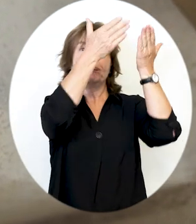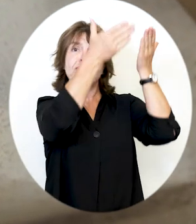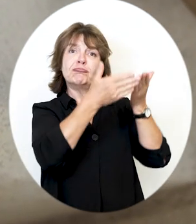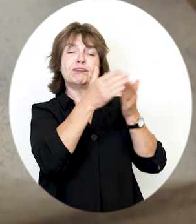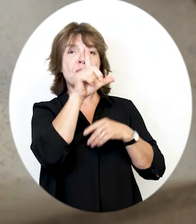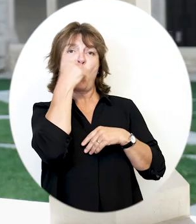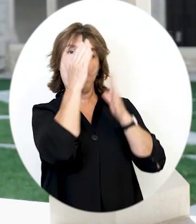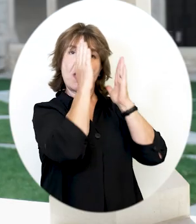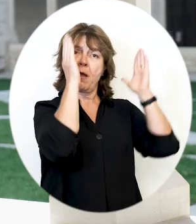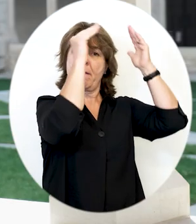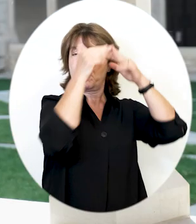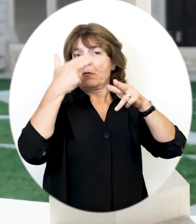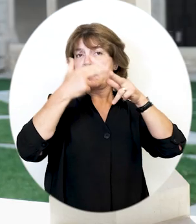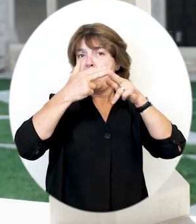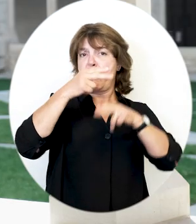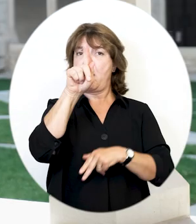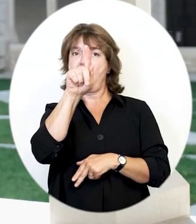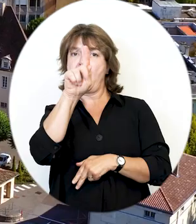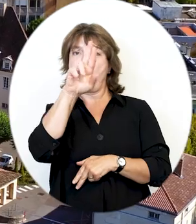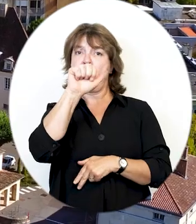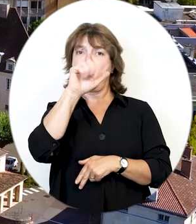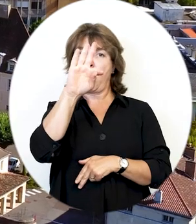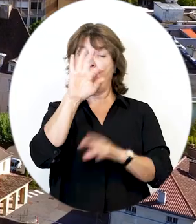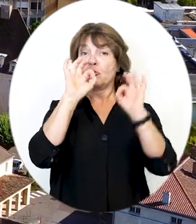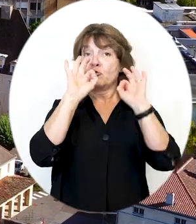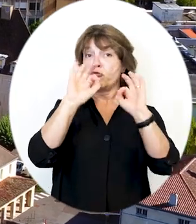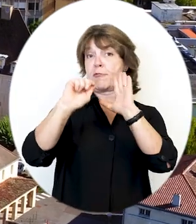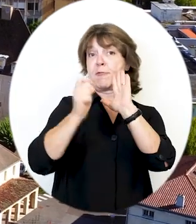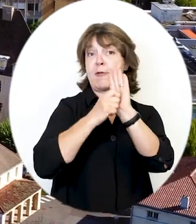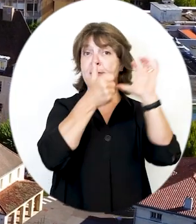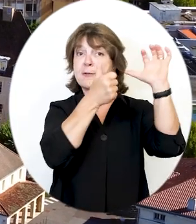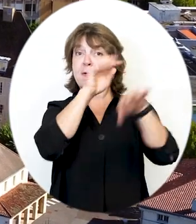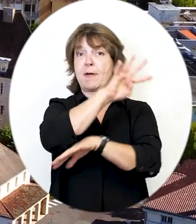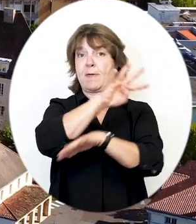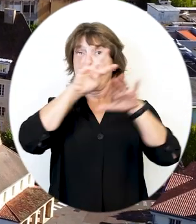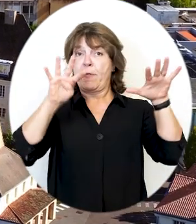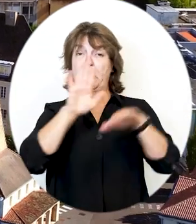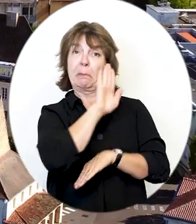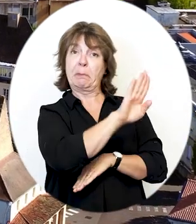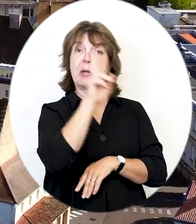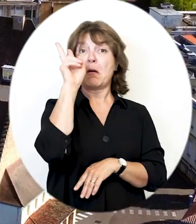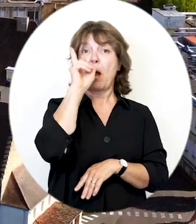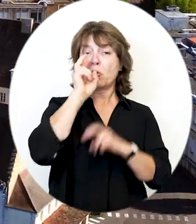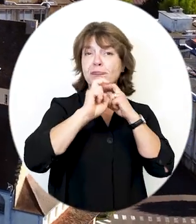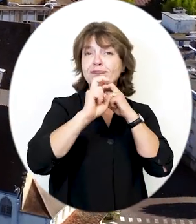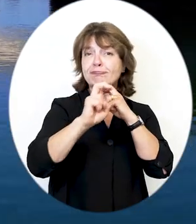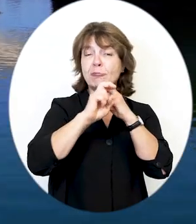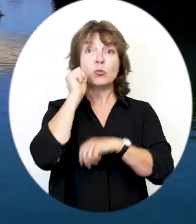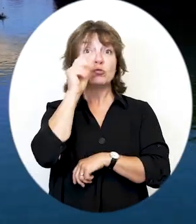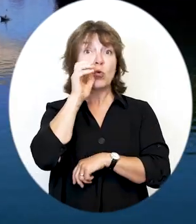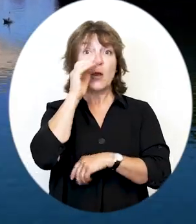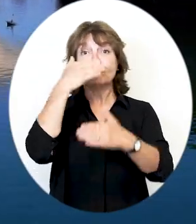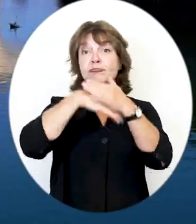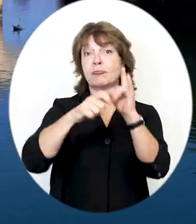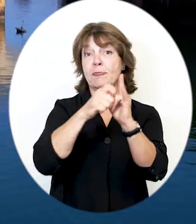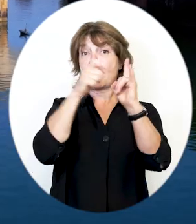Gras, évêque de Chalon en 649, résidait sur l'île Saint-Laurent. Il avait pour habitude de se rendre chaque jour dans la